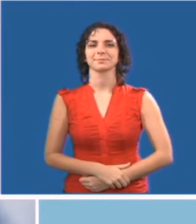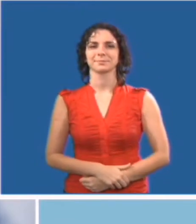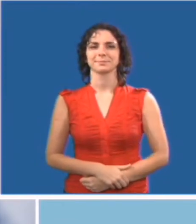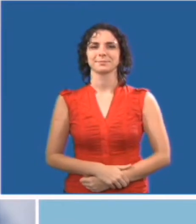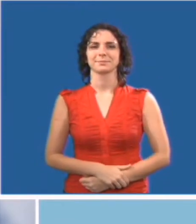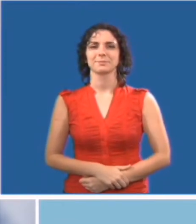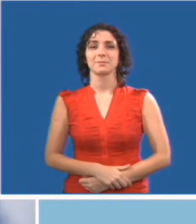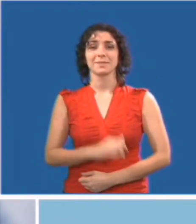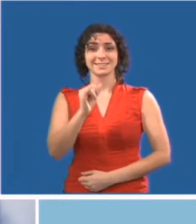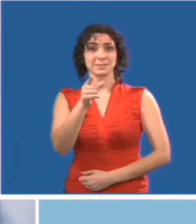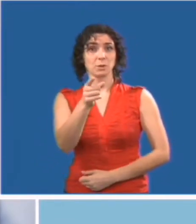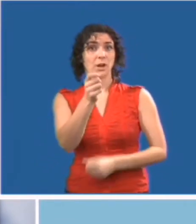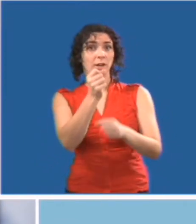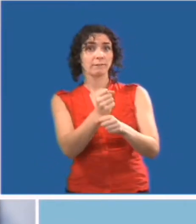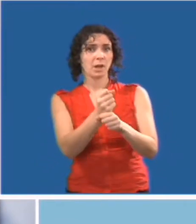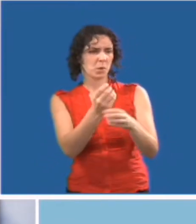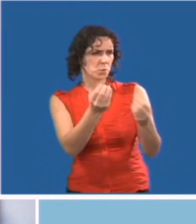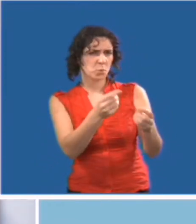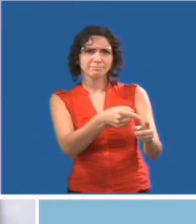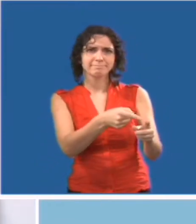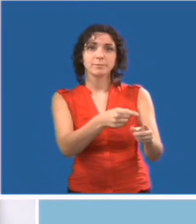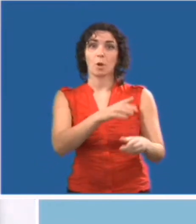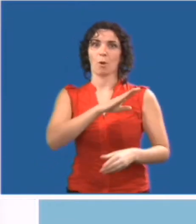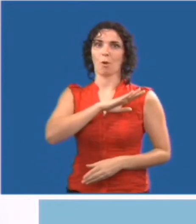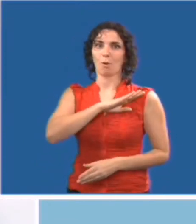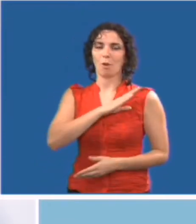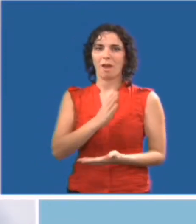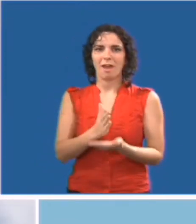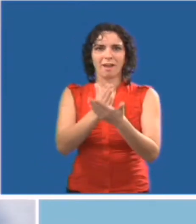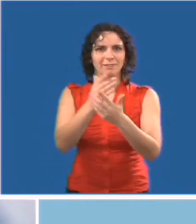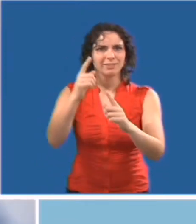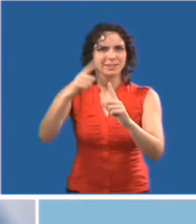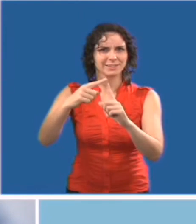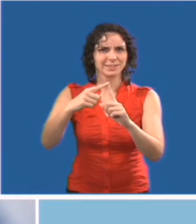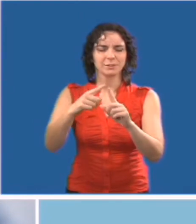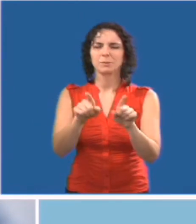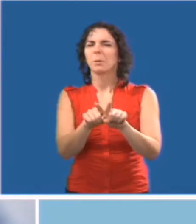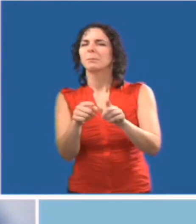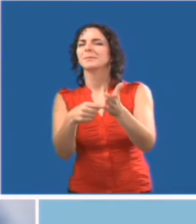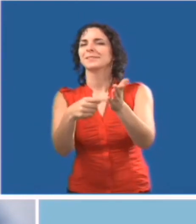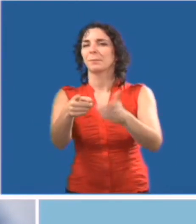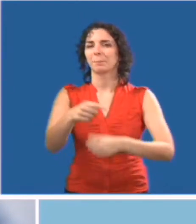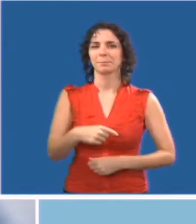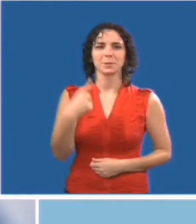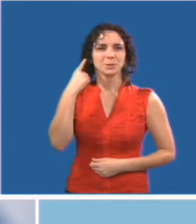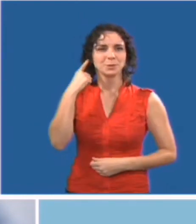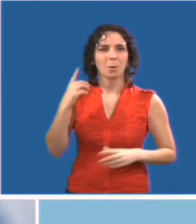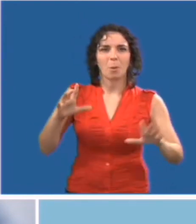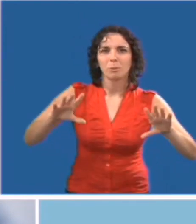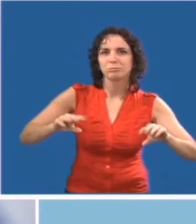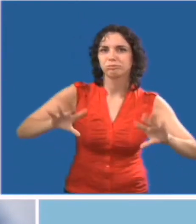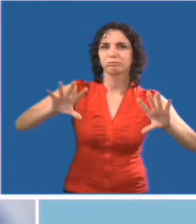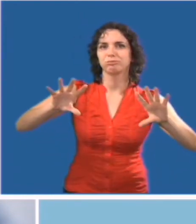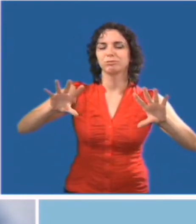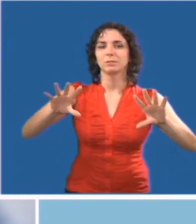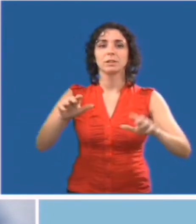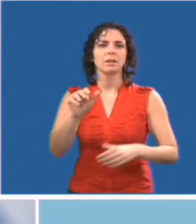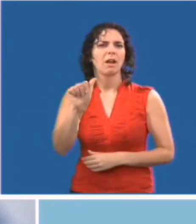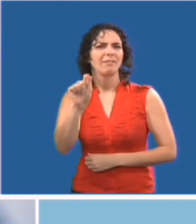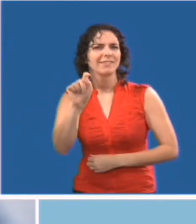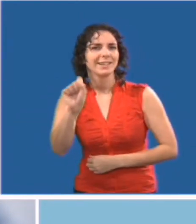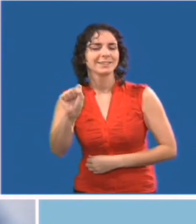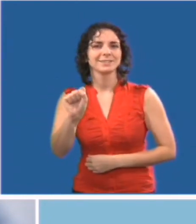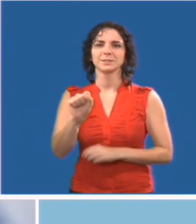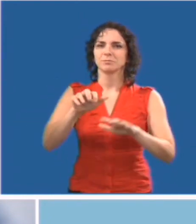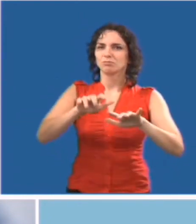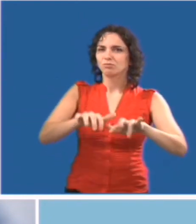de demander « Comment puis-je vous aider? » Si votre milieu de travail dispose d'appareils d'assistance comme